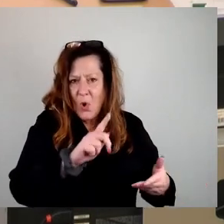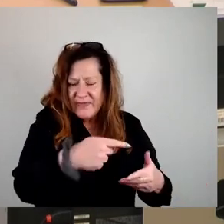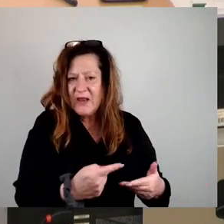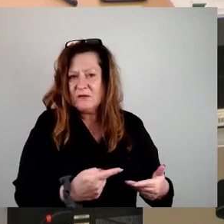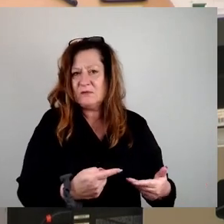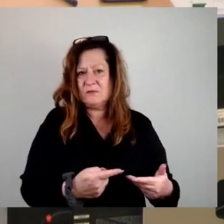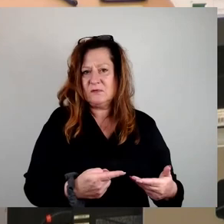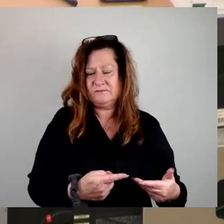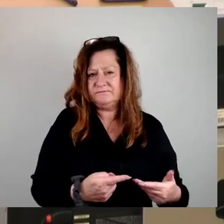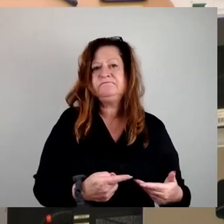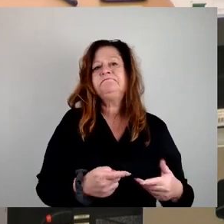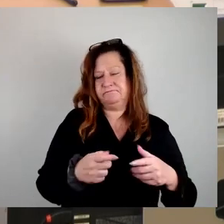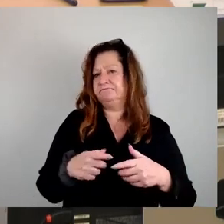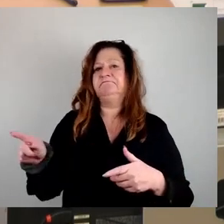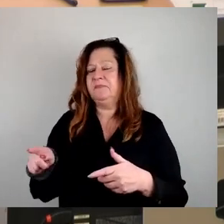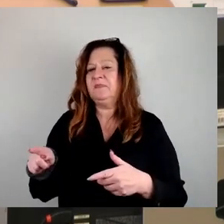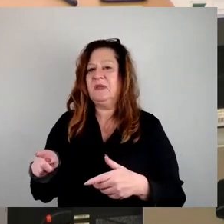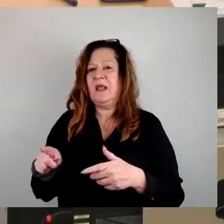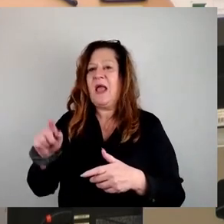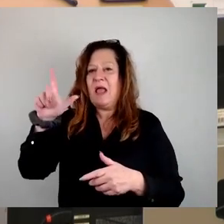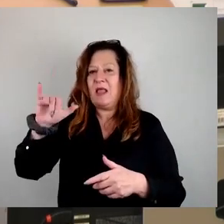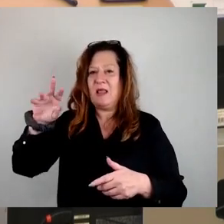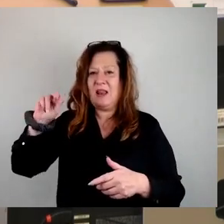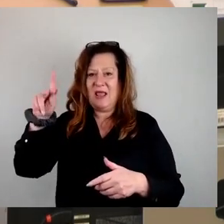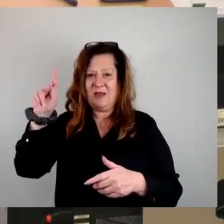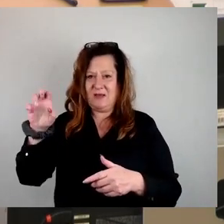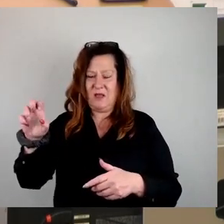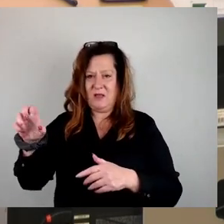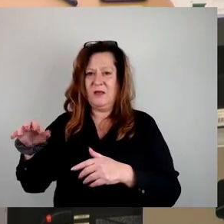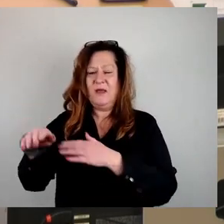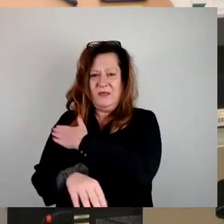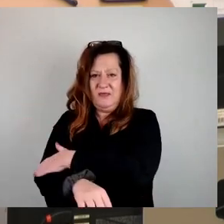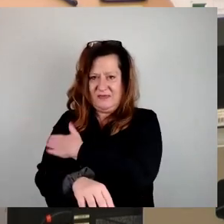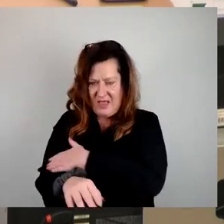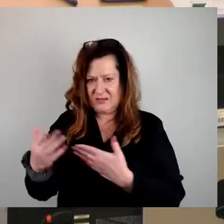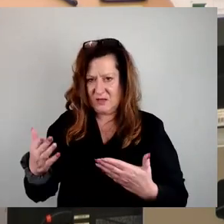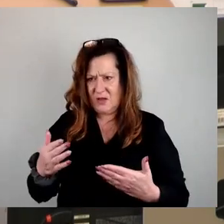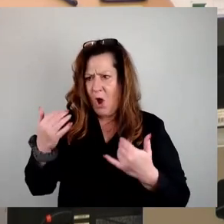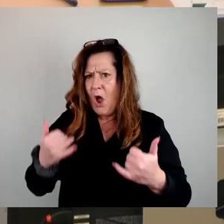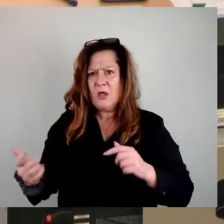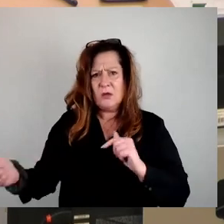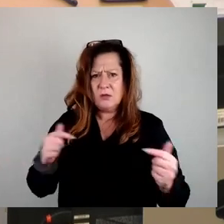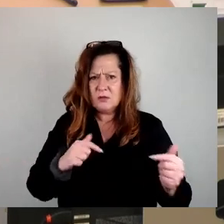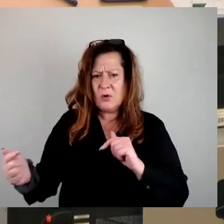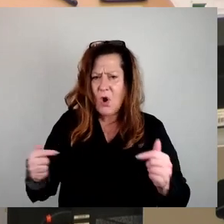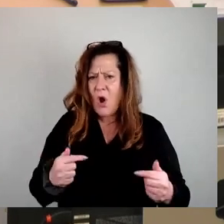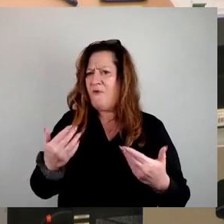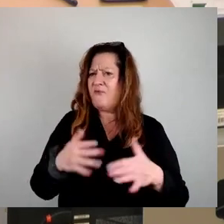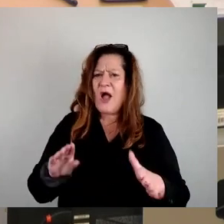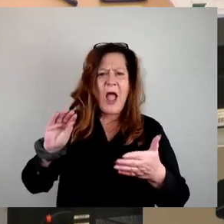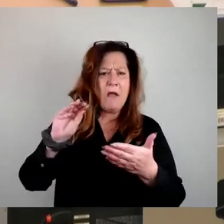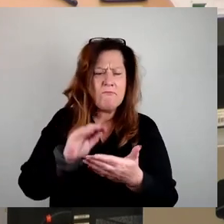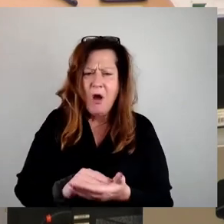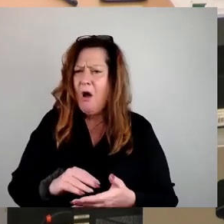Seite. Ich höre heute den ganzen Tag so eine Diskussion, wie schlimm der freie Markt und wie das alles ist. Dieser